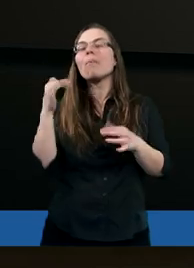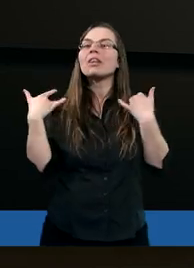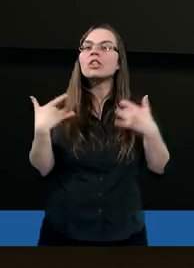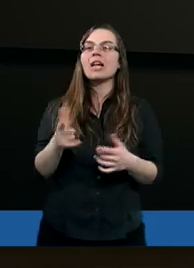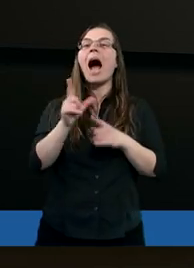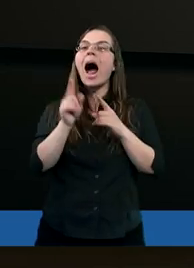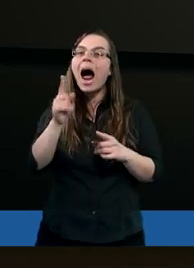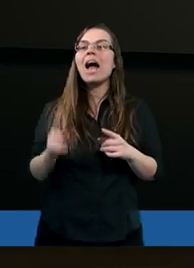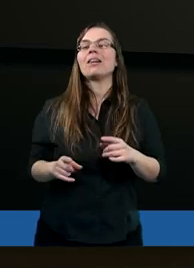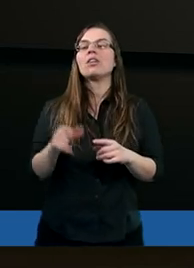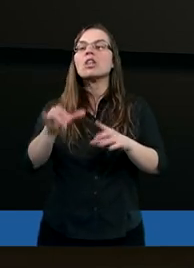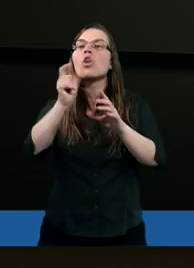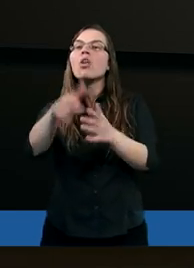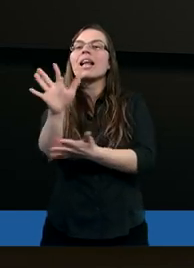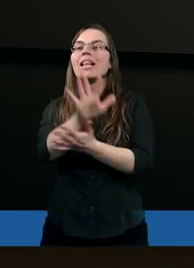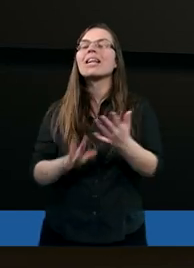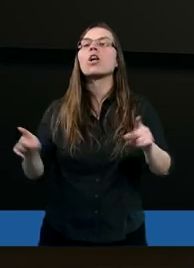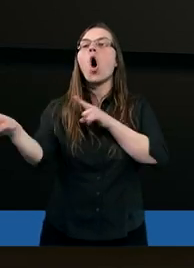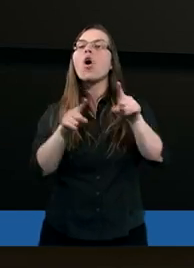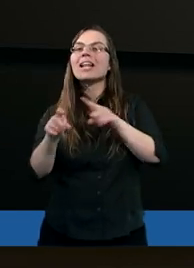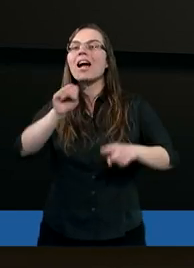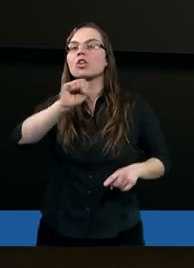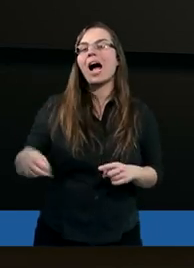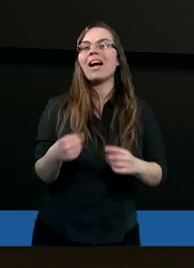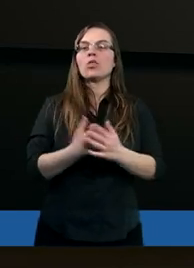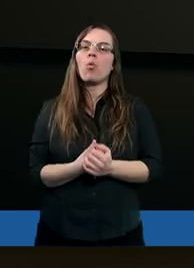No ale co te teksty oznaczają?